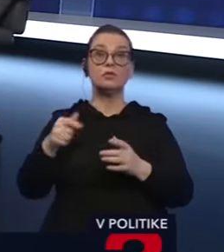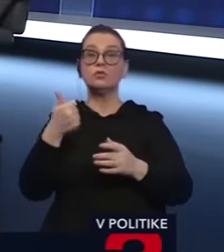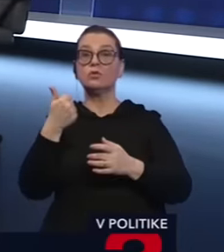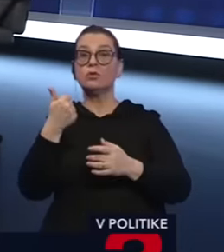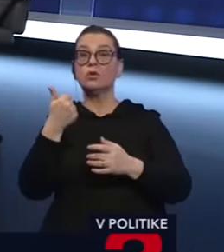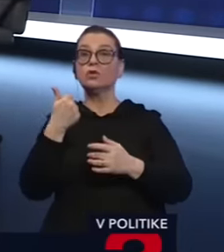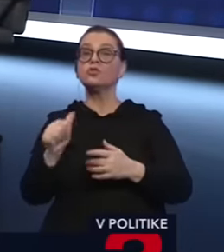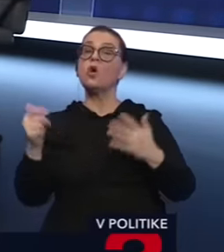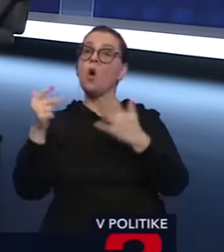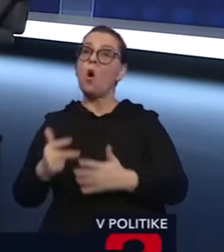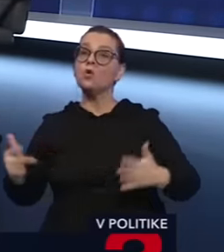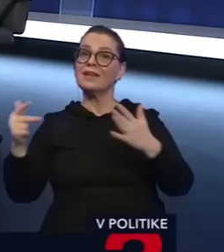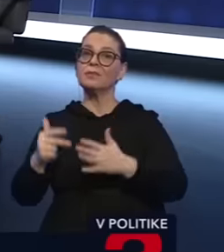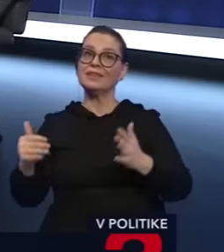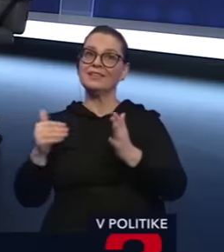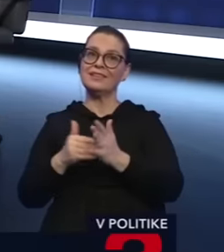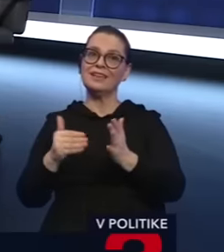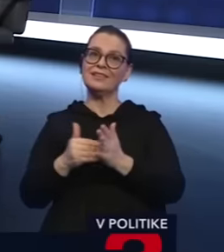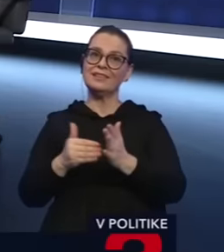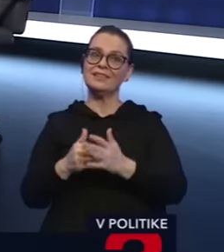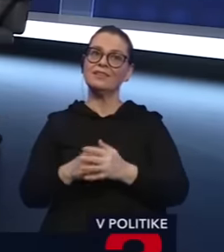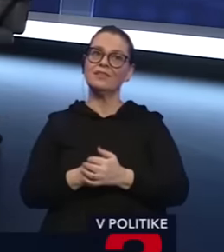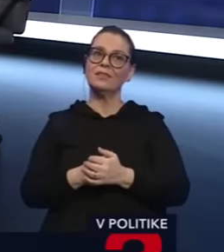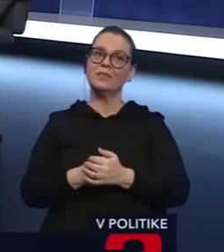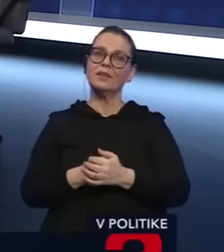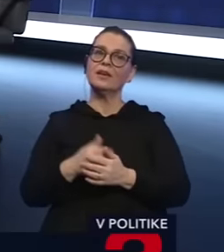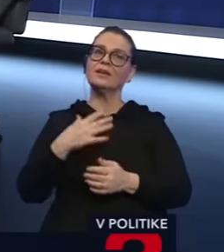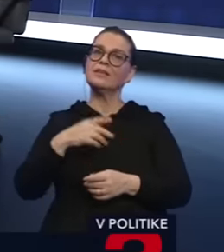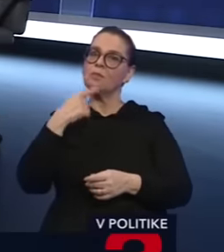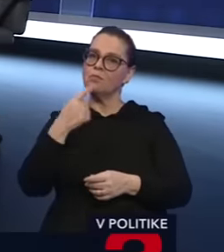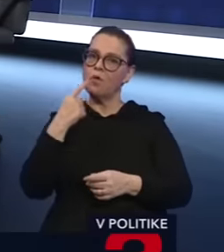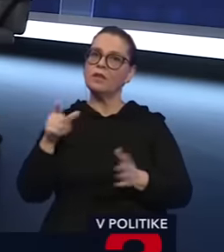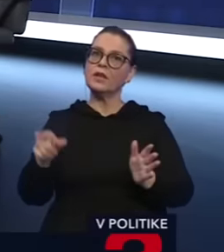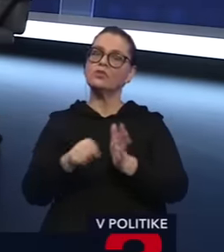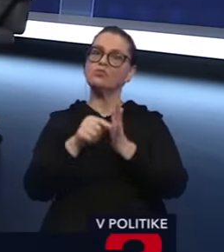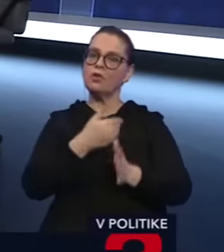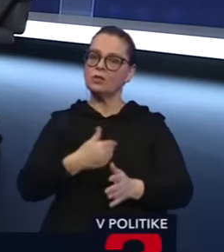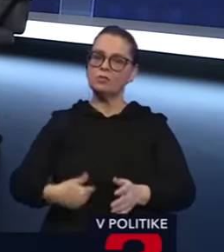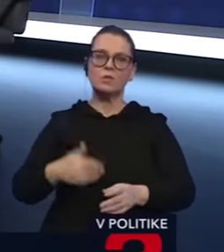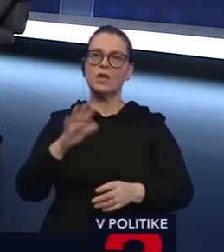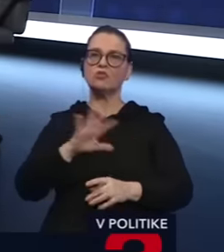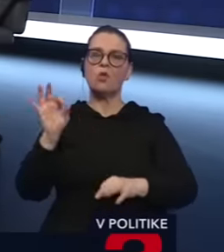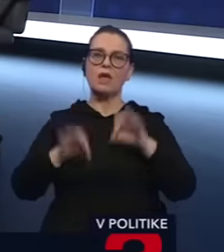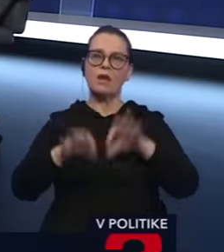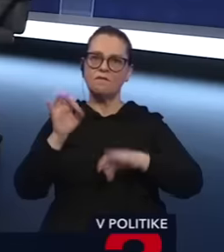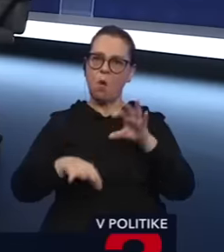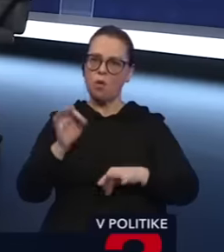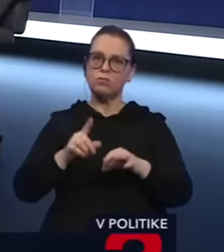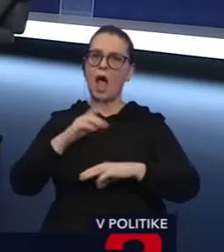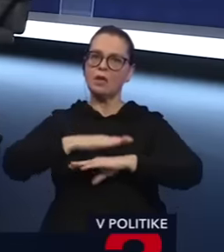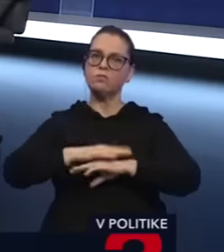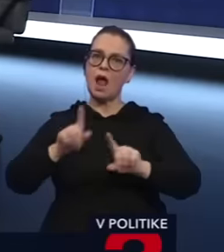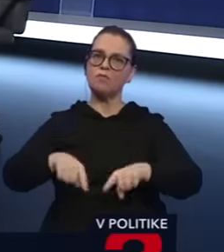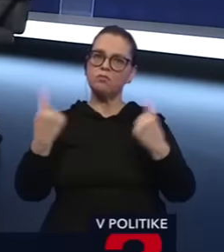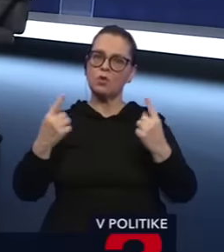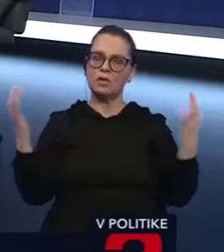Chcel som iba povedať, spadol vám port, ale už končíme. Chcel som iba povedať, že súčasťou demokracie nie sú len voľby, ale aj právo na